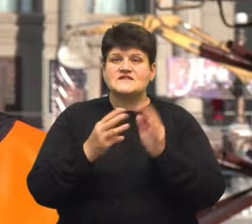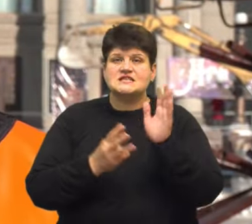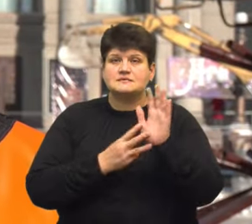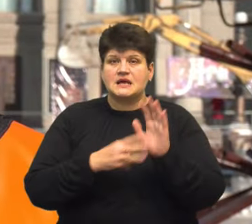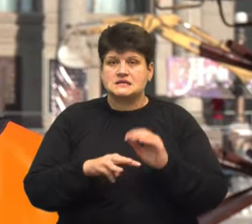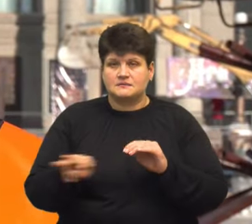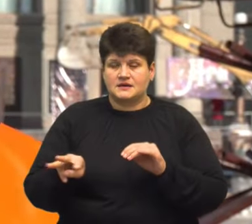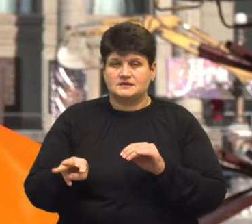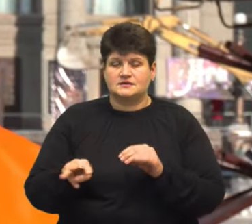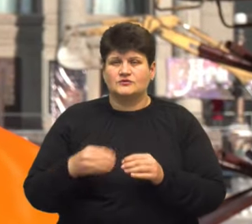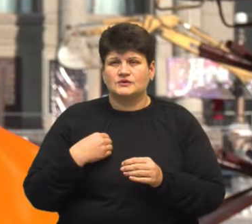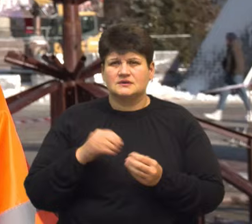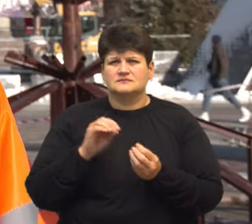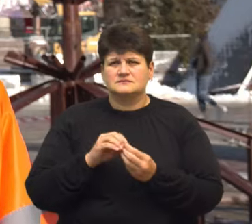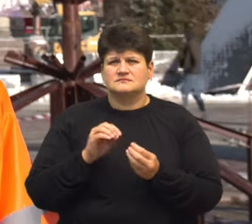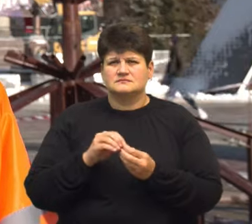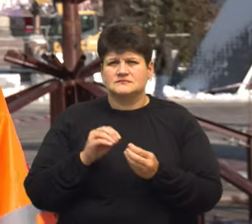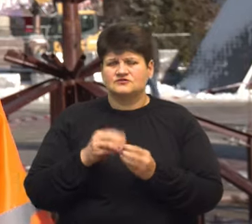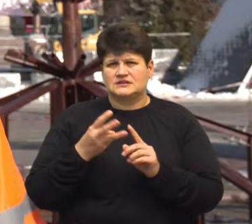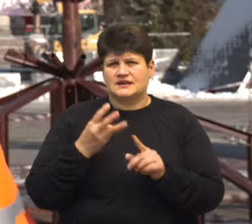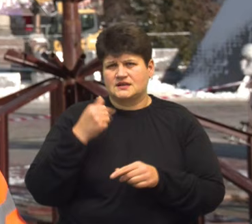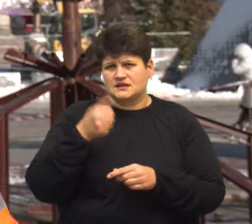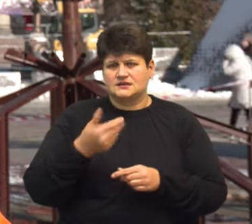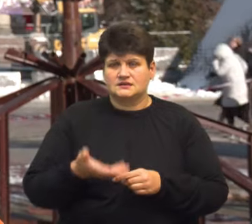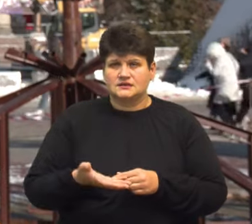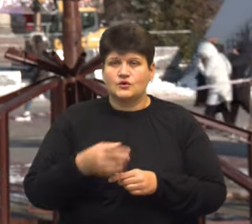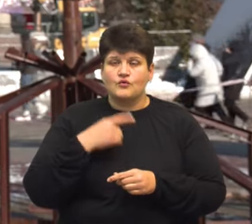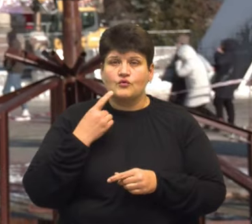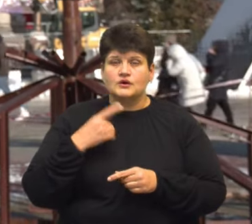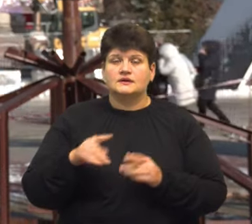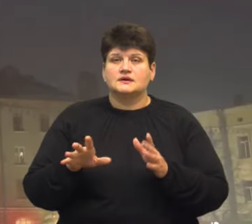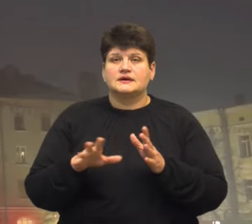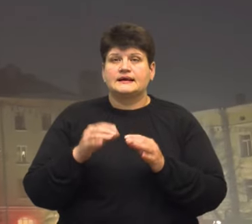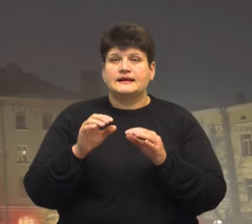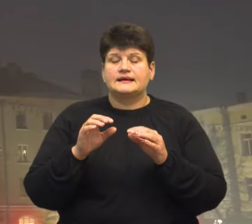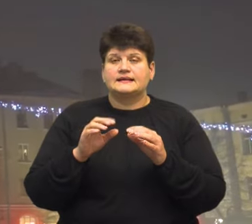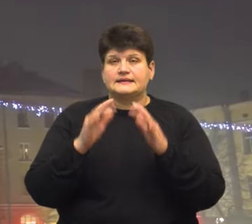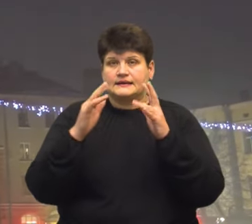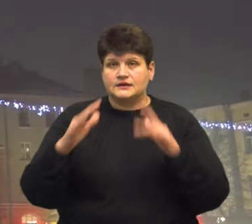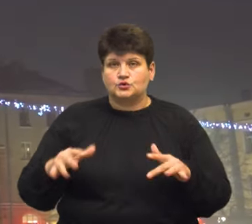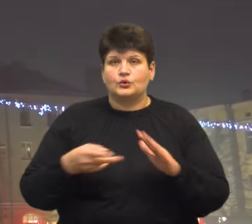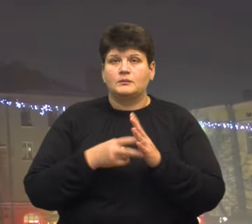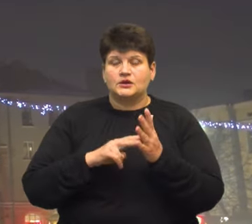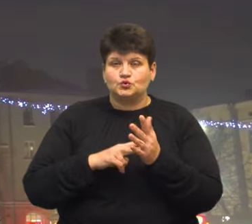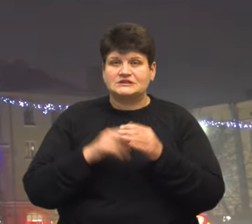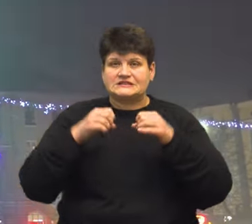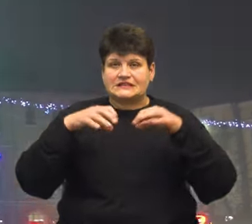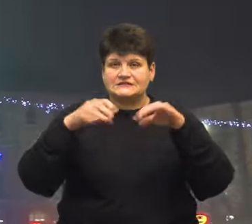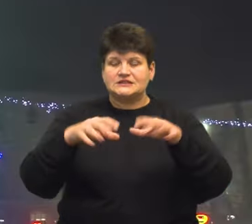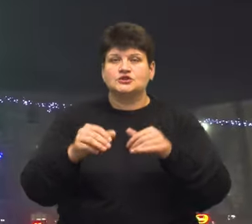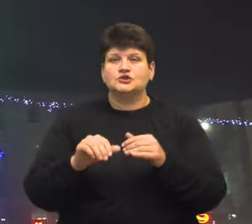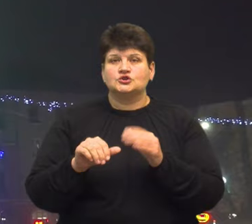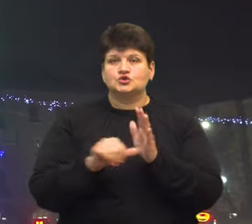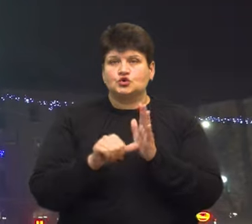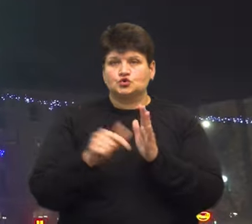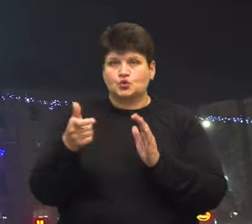та сама, так в нас вже третій рік. Олег Лехіцький каже, засвітити ялинку планують 6 грудня, до Дня Святого Миколая. Грошей з міського бюджету